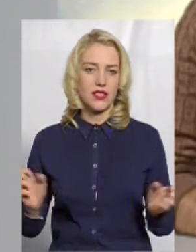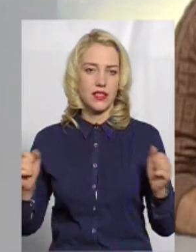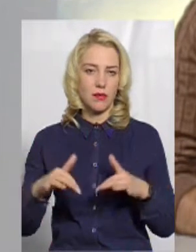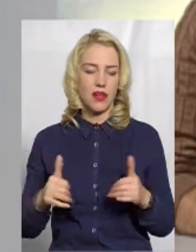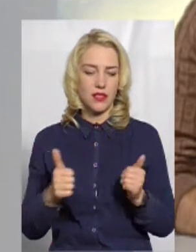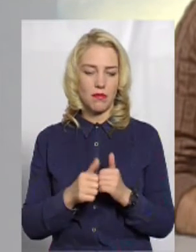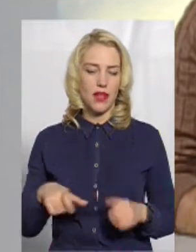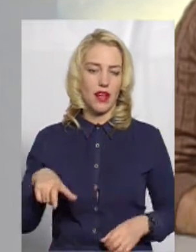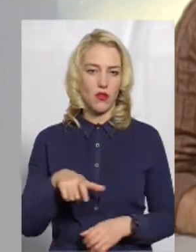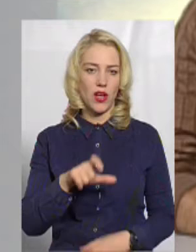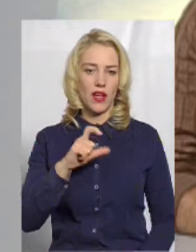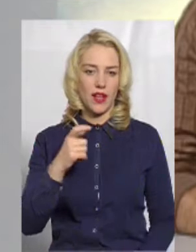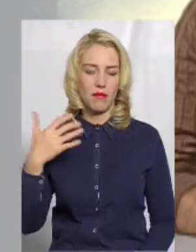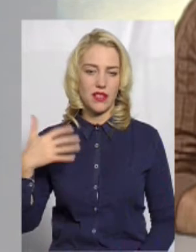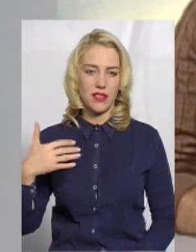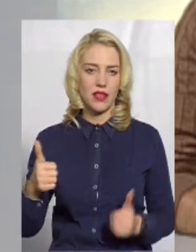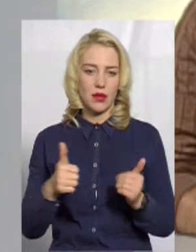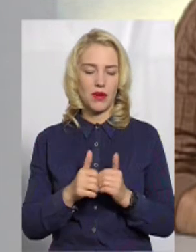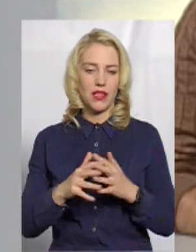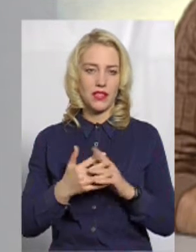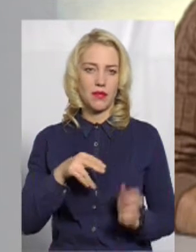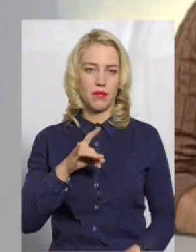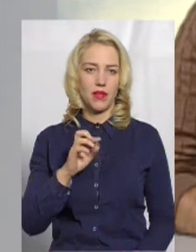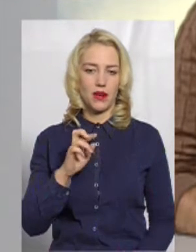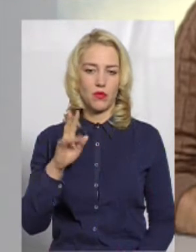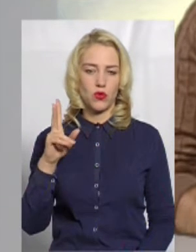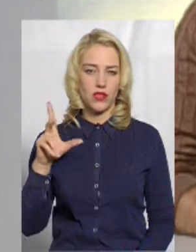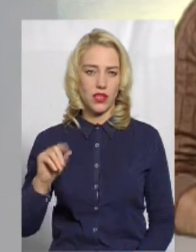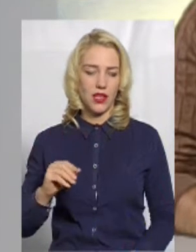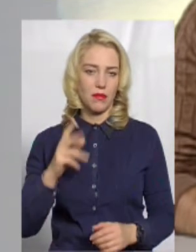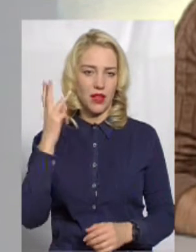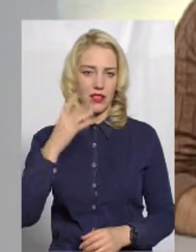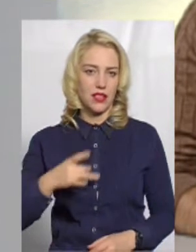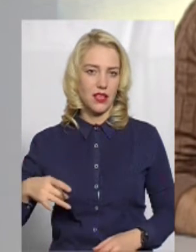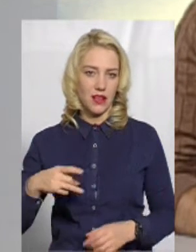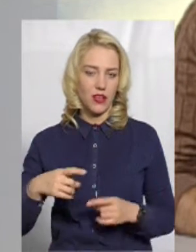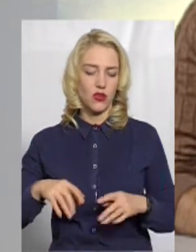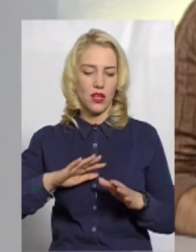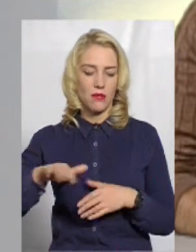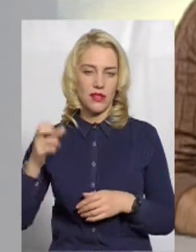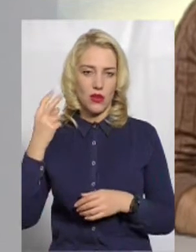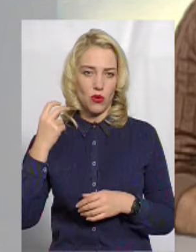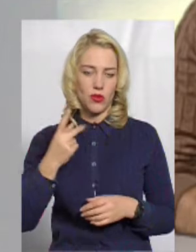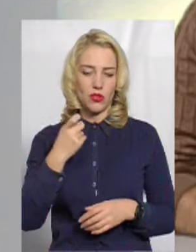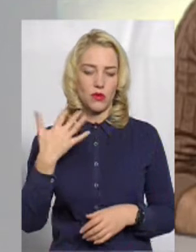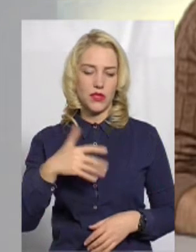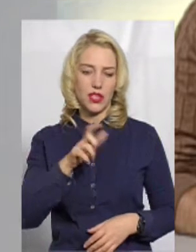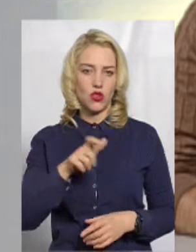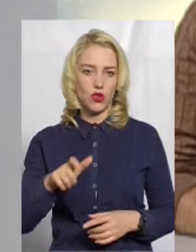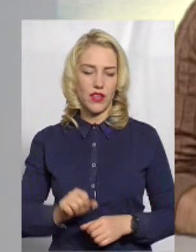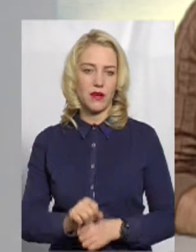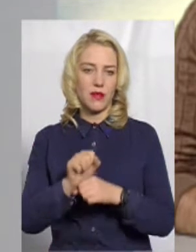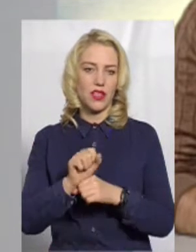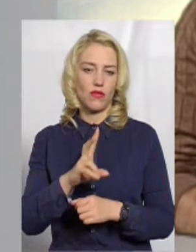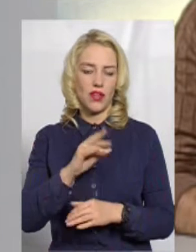автотраси Е50 біля села Прибузьке Хмельницького району, а після обіду близько 150 чоловік